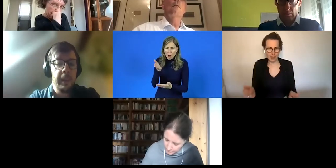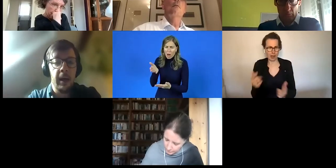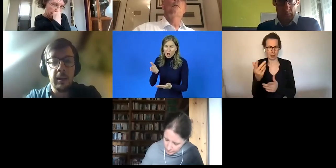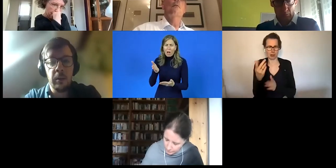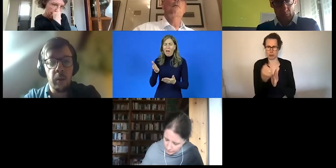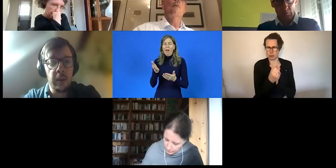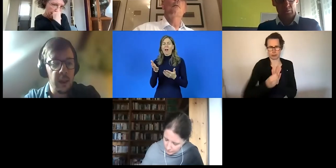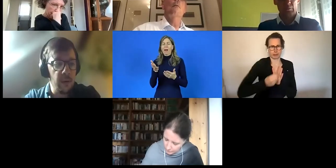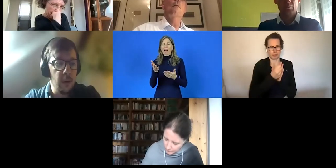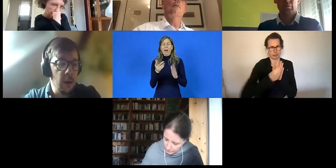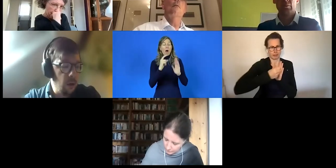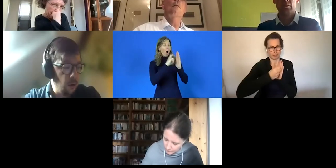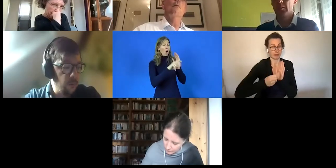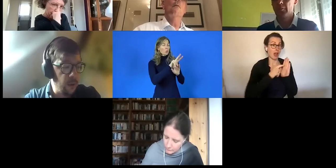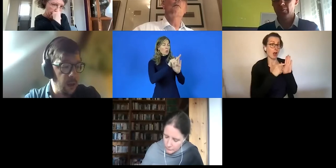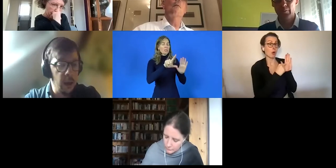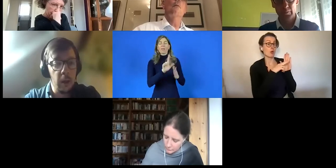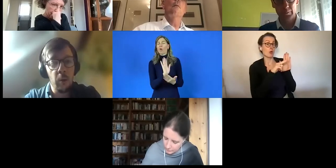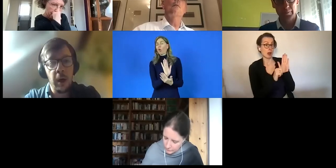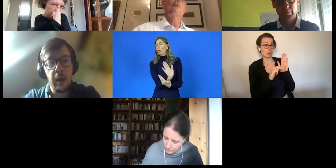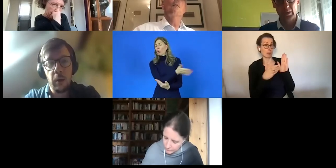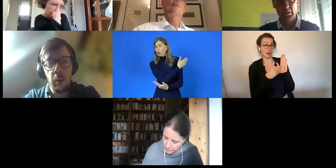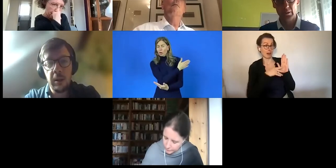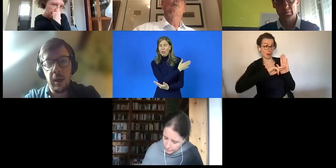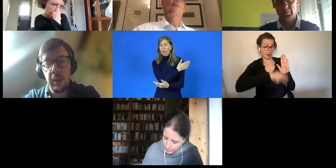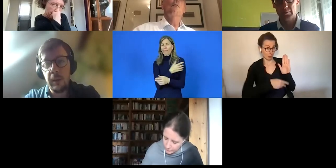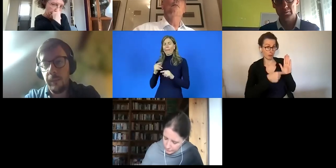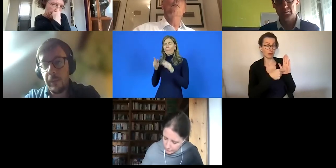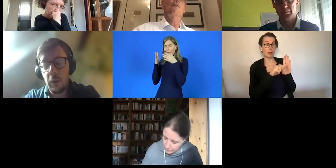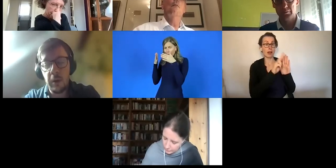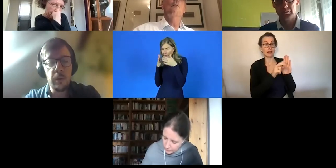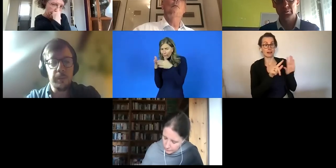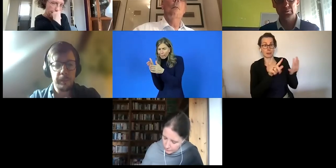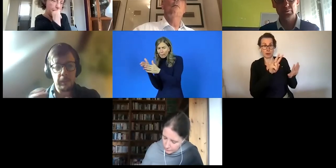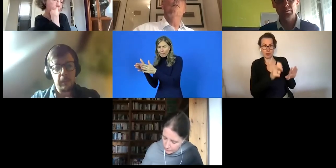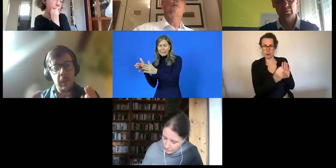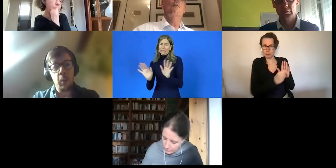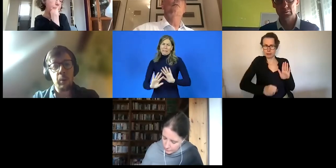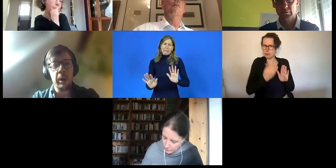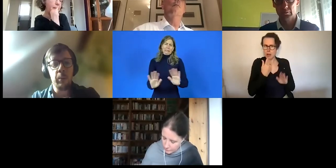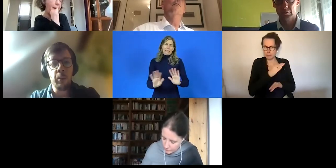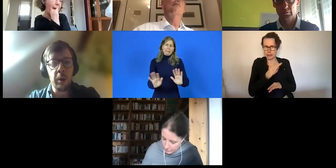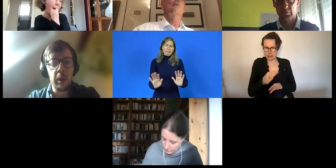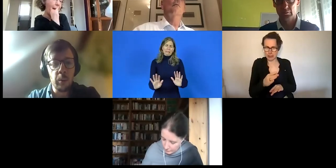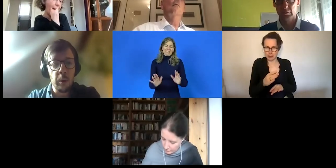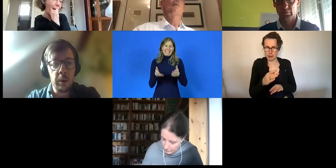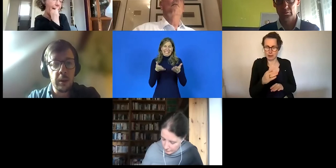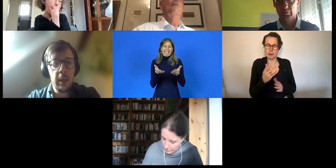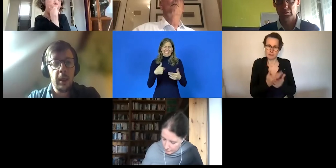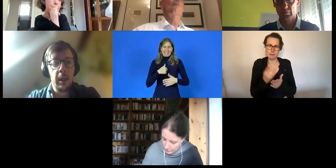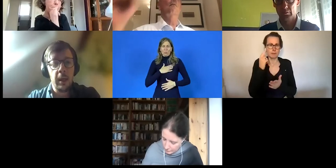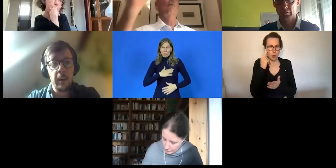verletzt werden, wo die Vereinigungsfreiheit nicht gewährt wird. Und damit beziehe ich mich vor allem auch auf den Artikel 27